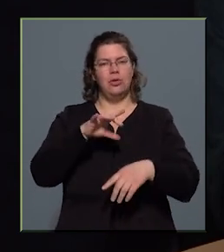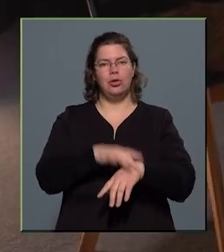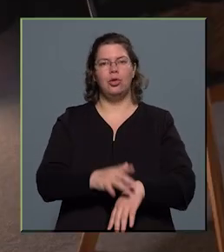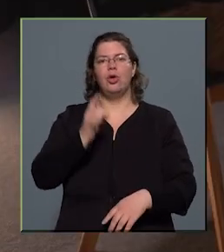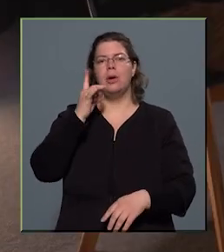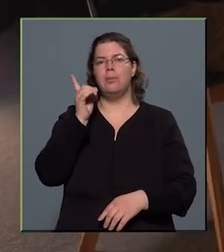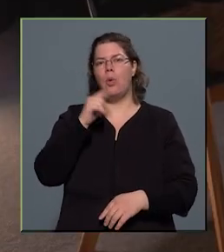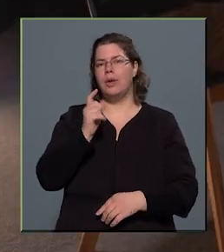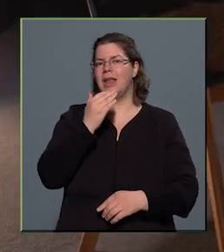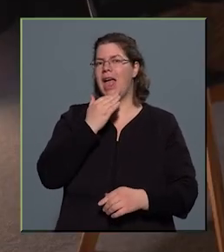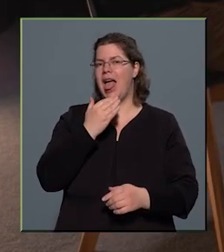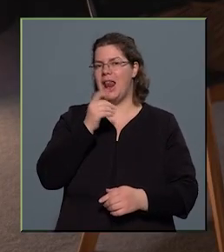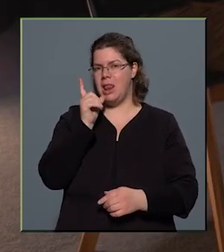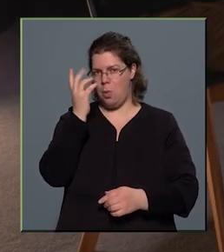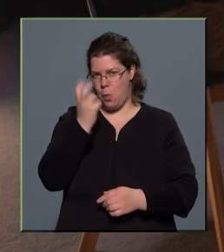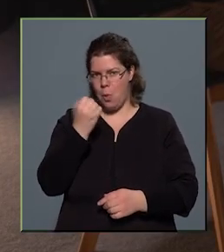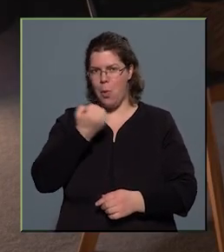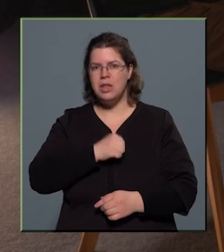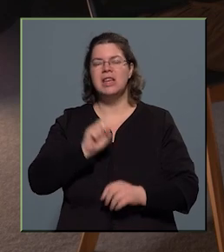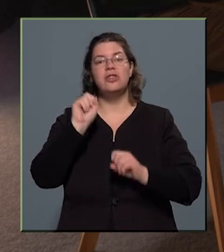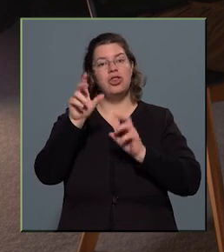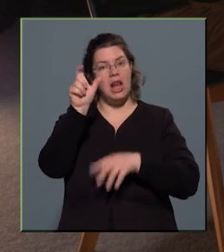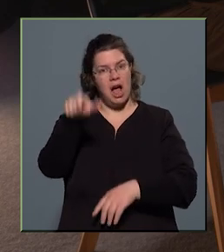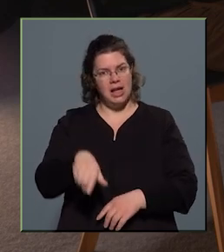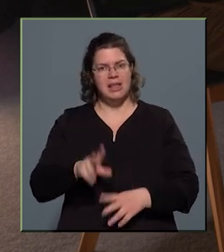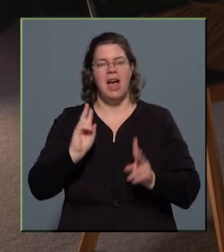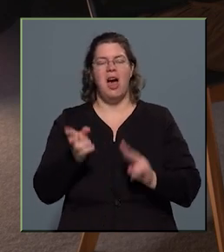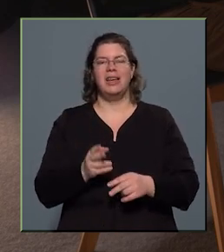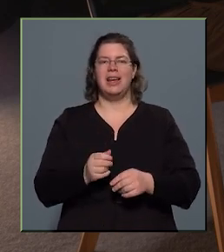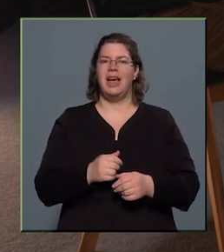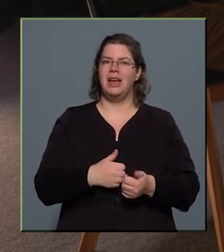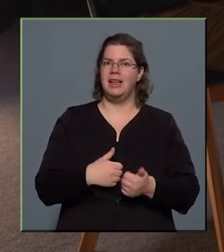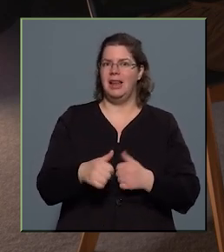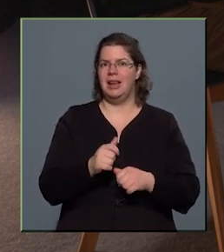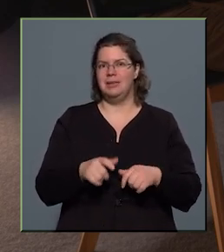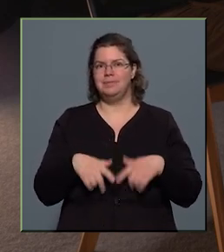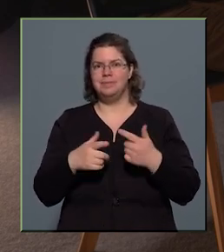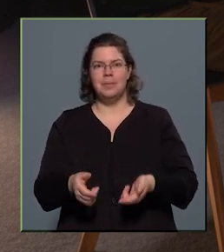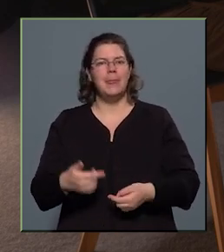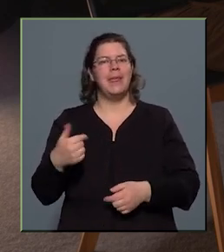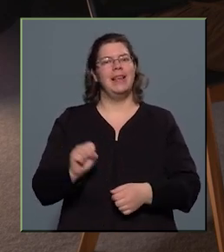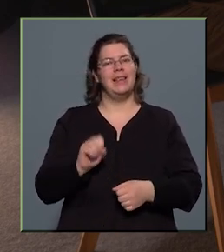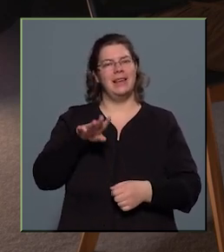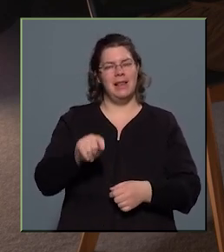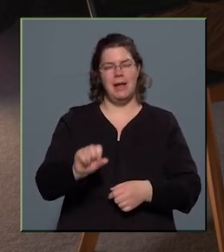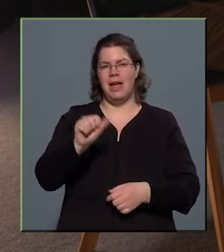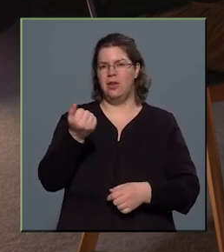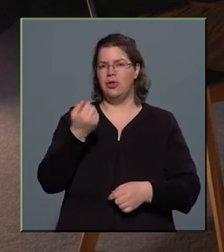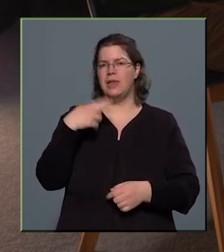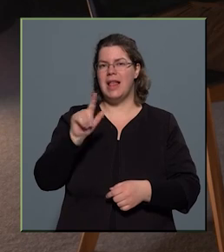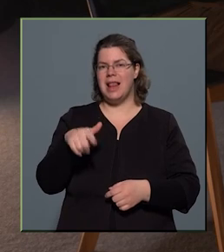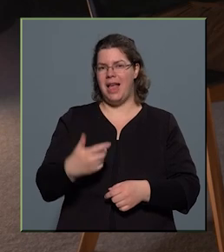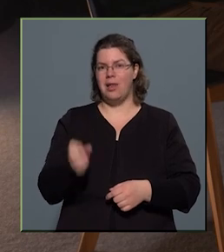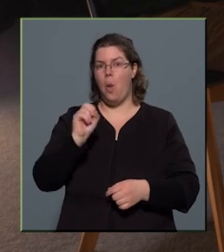Bot Előd Csillagász, akinek életútját 2014-ben az első Szent Lászlódi-jal ismerte el az